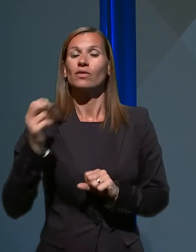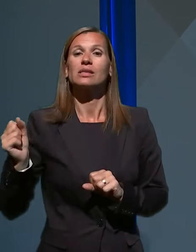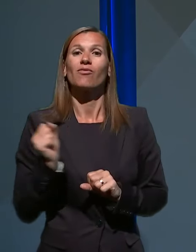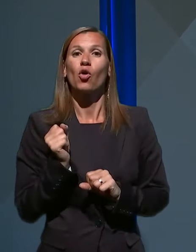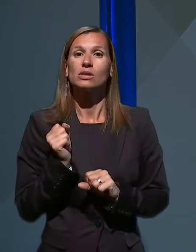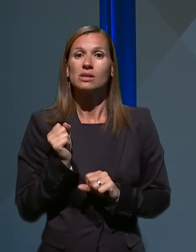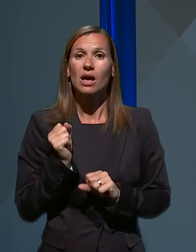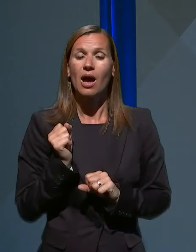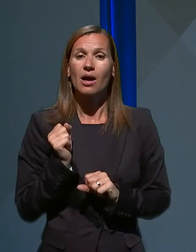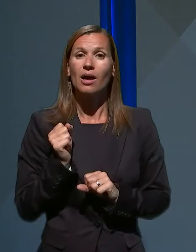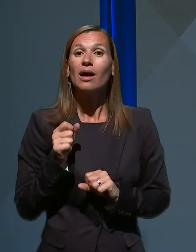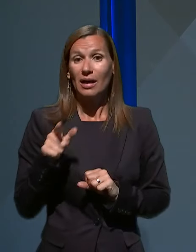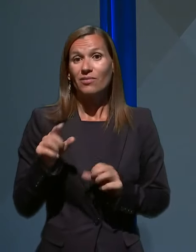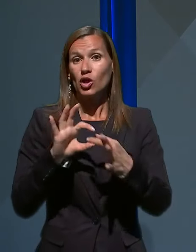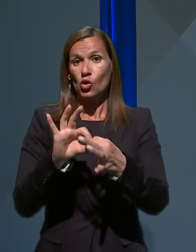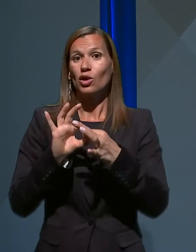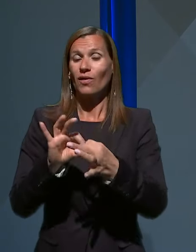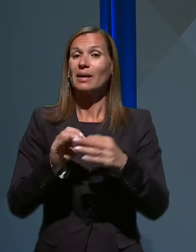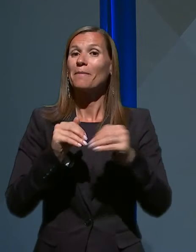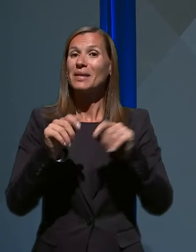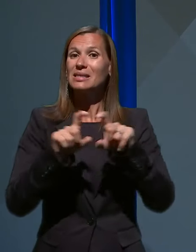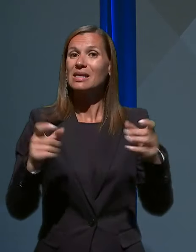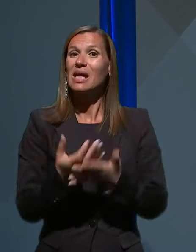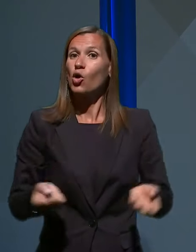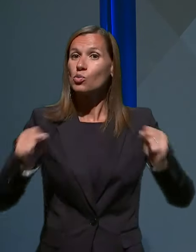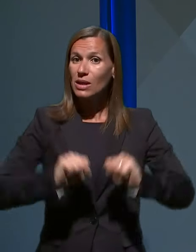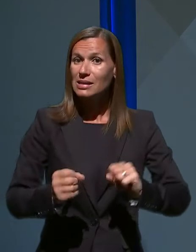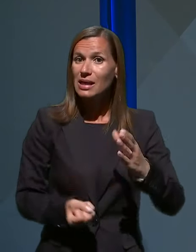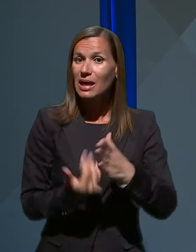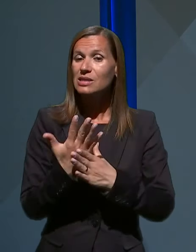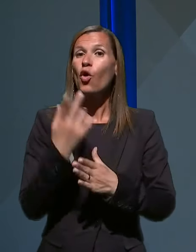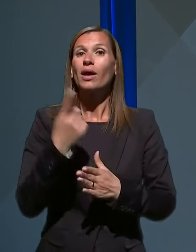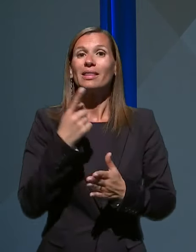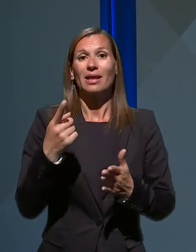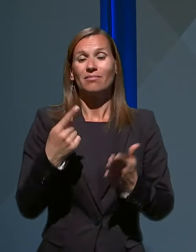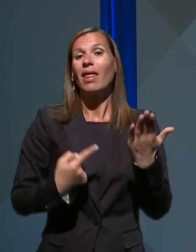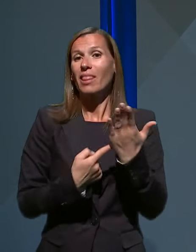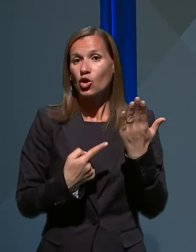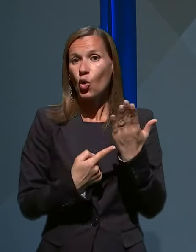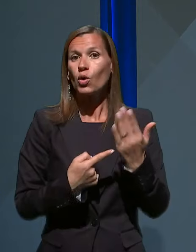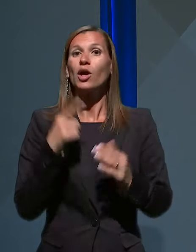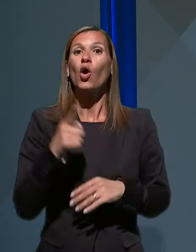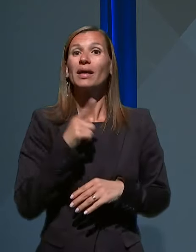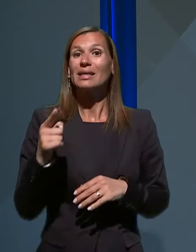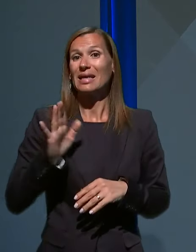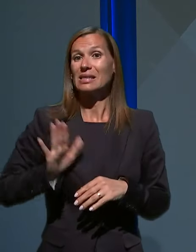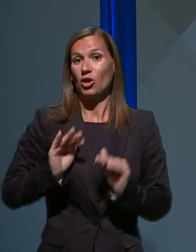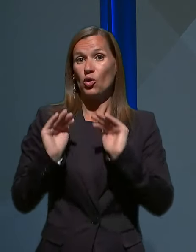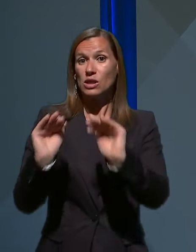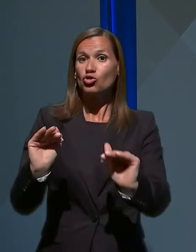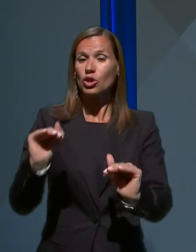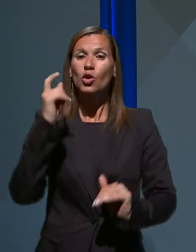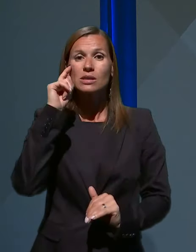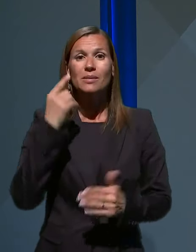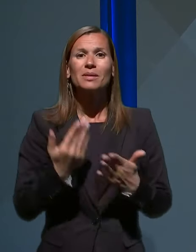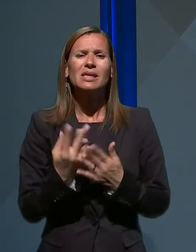ki v sodelovanju z Ministrstvom za gospodarski razvoj in tehnologijo ter civilno zaščito skrbi za